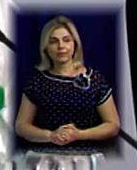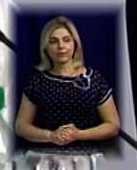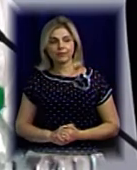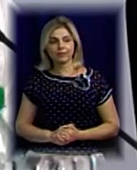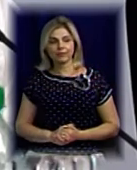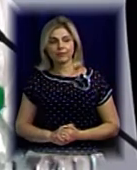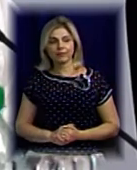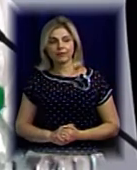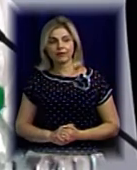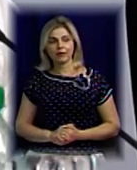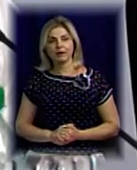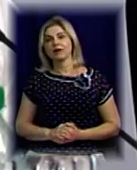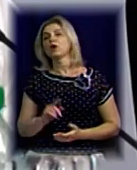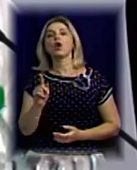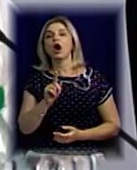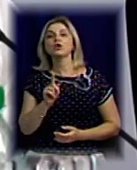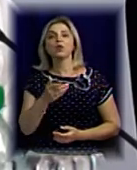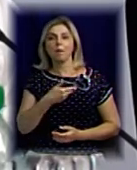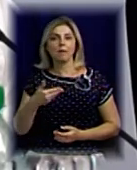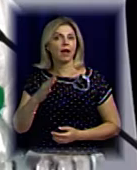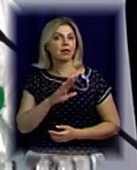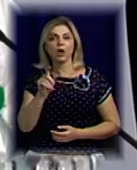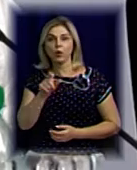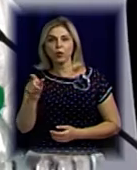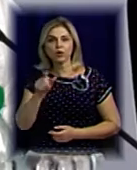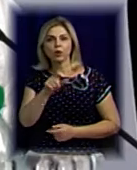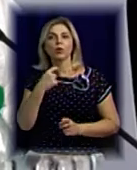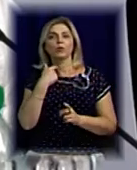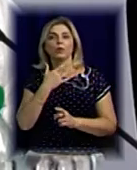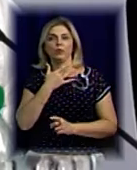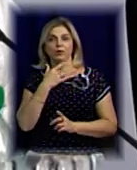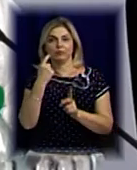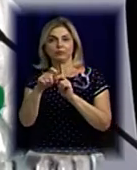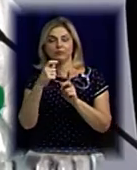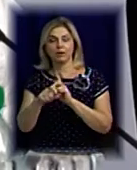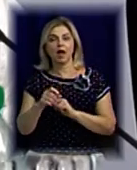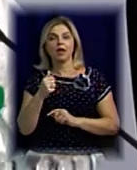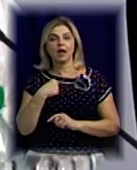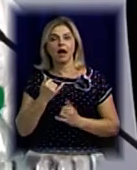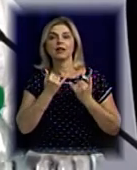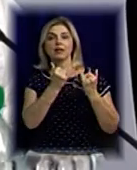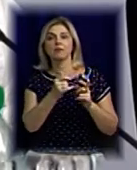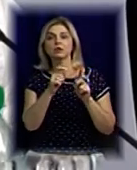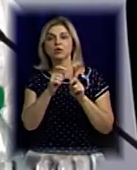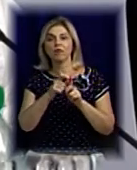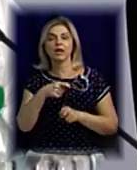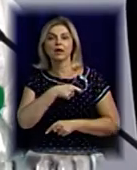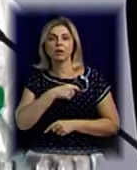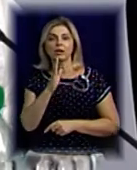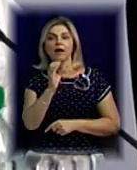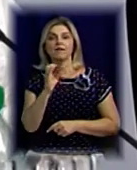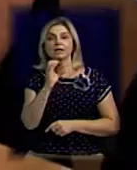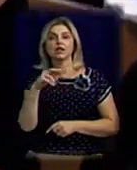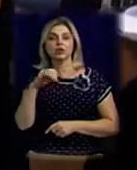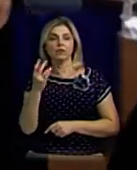Тому, що значить ви не люди? Я надам слово депутату Веселовській. Будь ласка, депутат Веселовська,